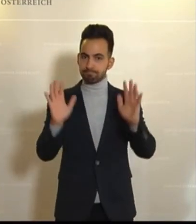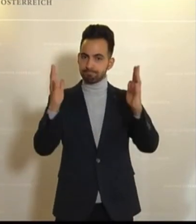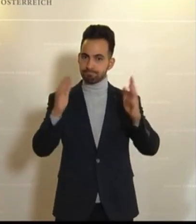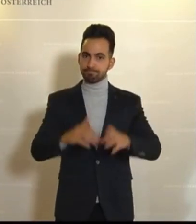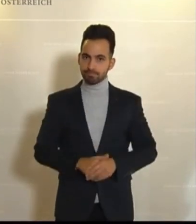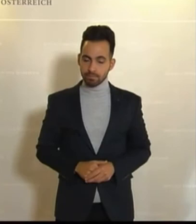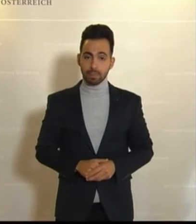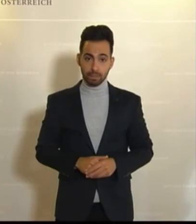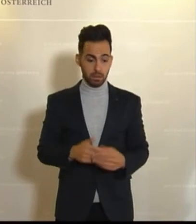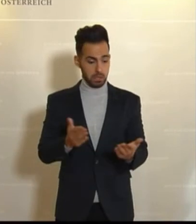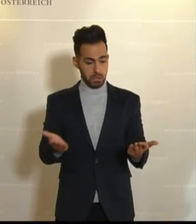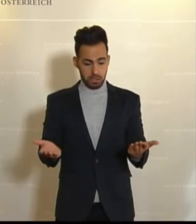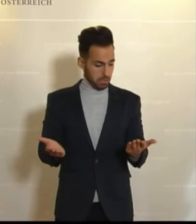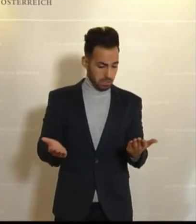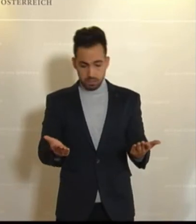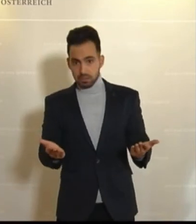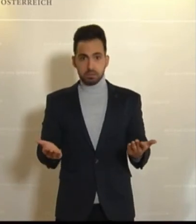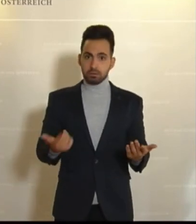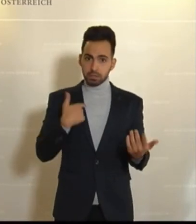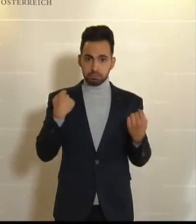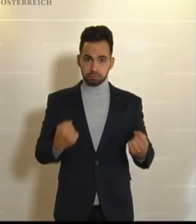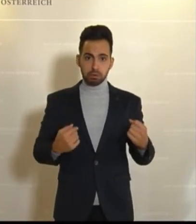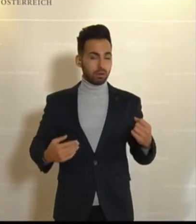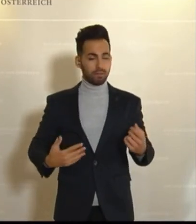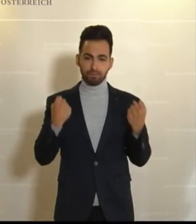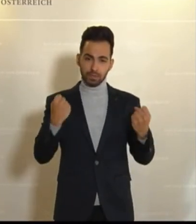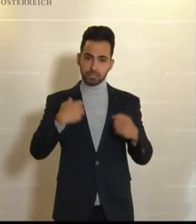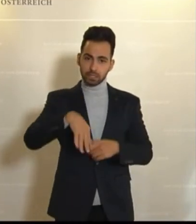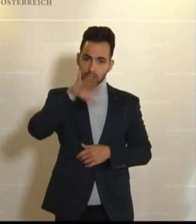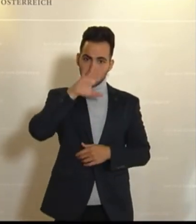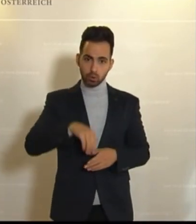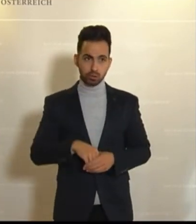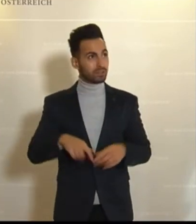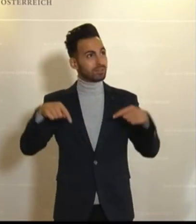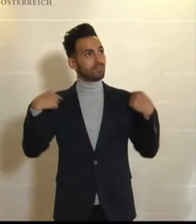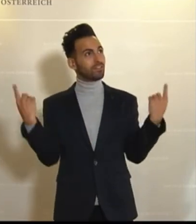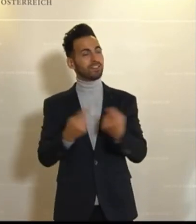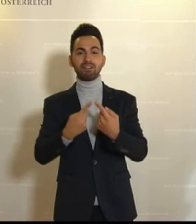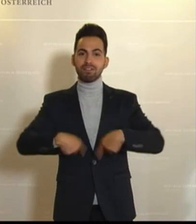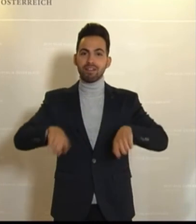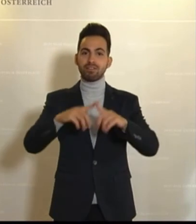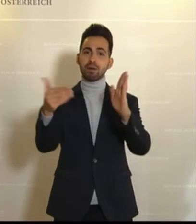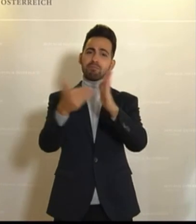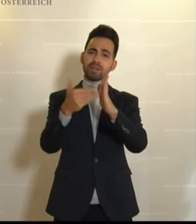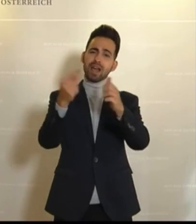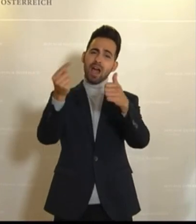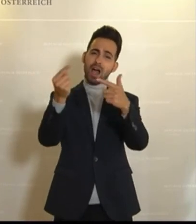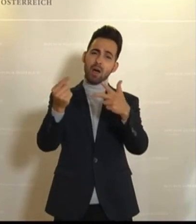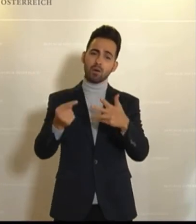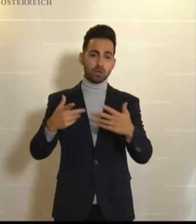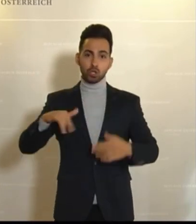Also da bin ich maximal auch enttäuscht. Das, was an Chancen und das, was unser Land dringend gebraucht hätte, wäre